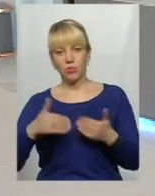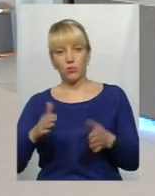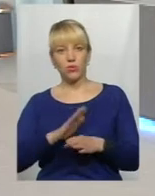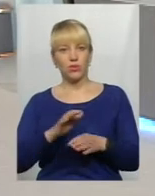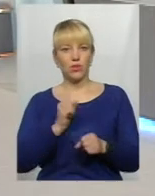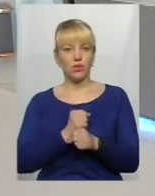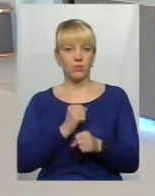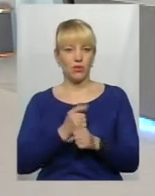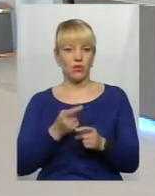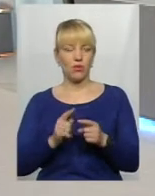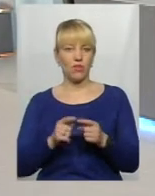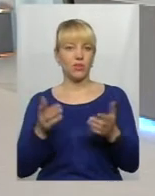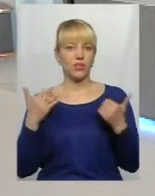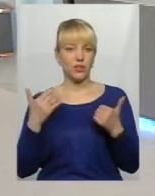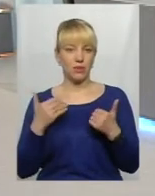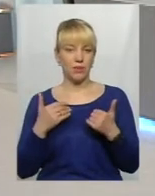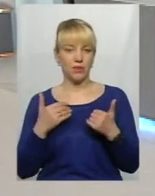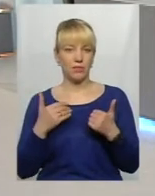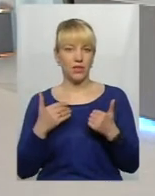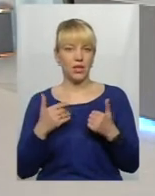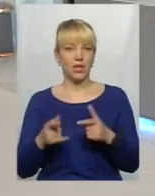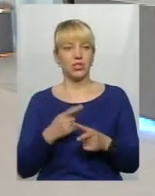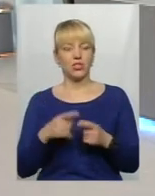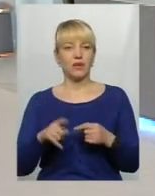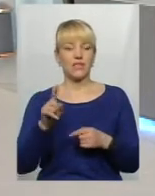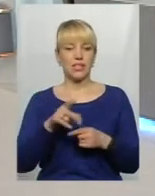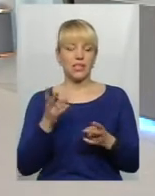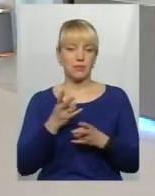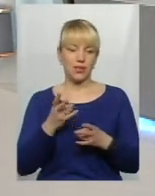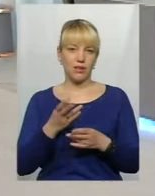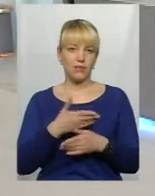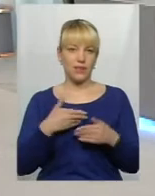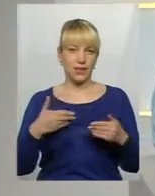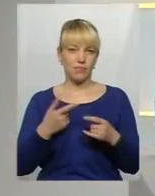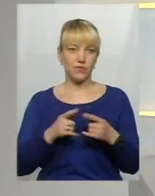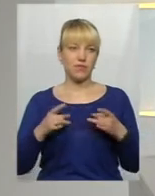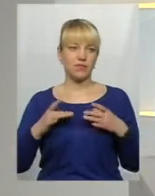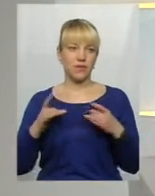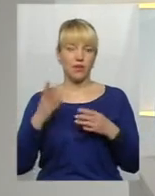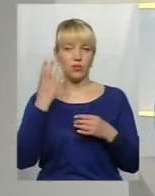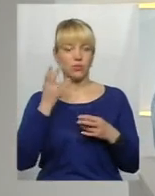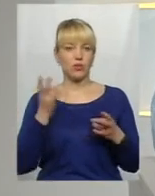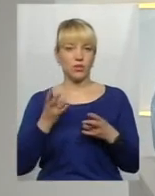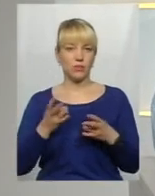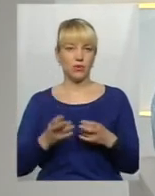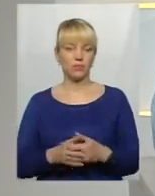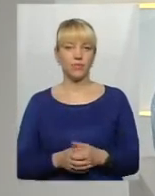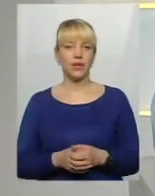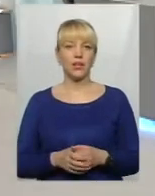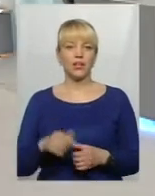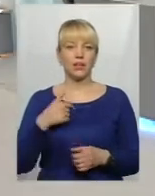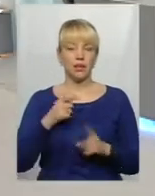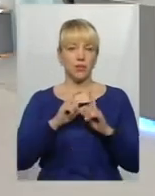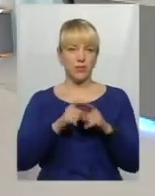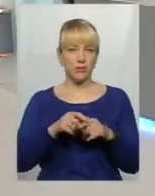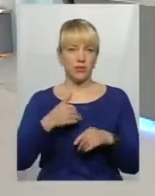не робити вихідні дні. Ось, чи все ж таки нам потрібні оці свята, коли потрібно Я би хотів сказати, тут колега казав,